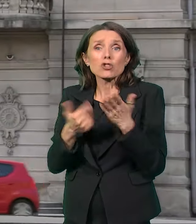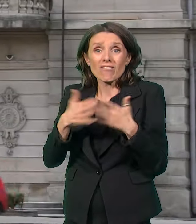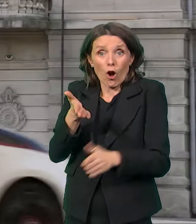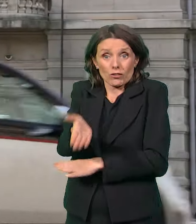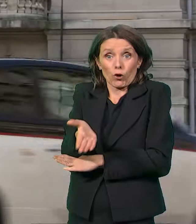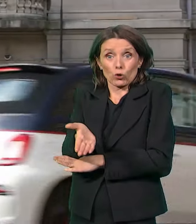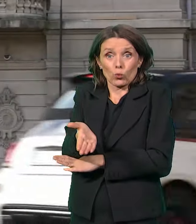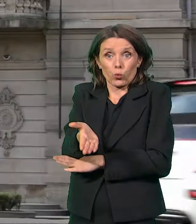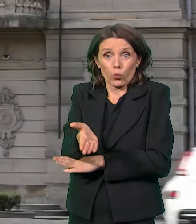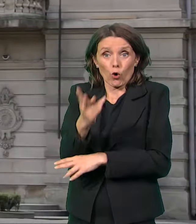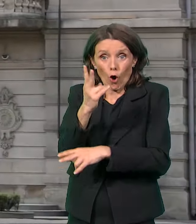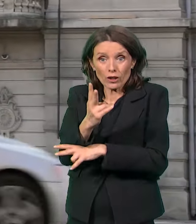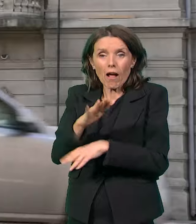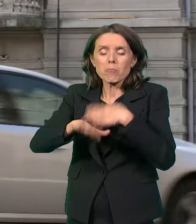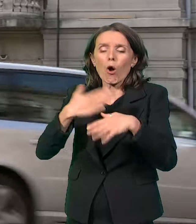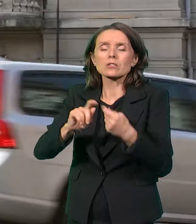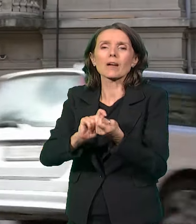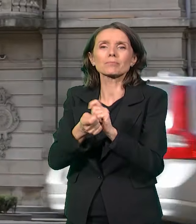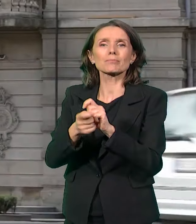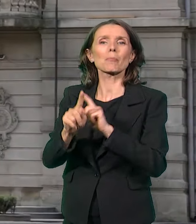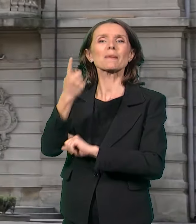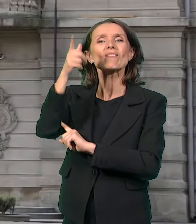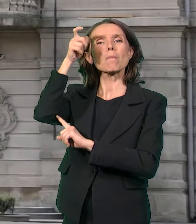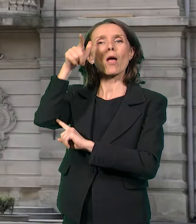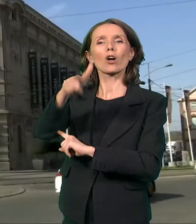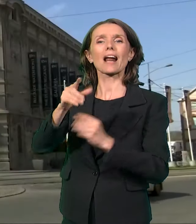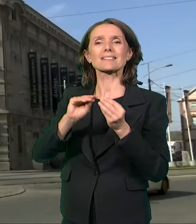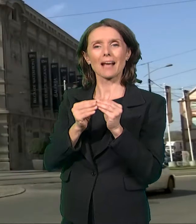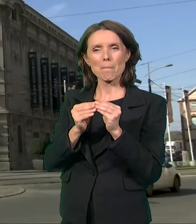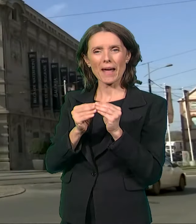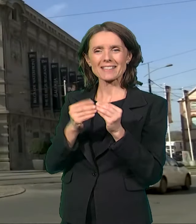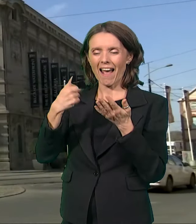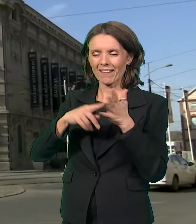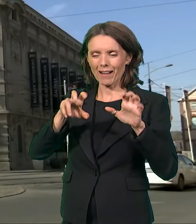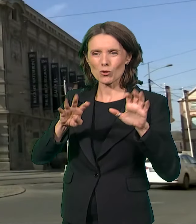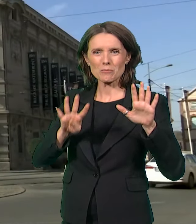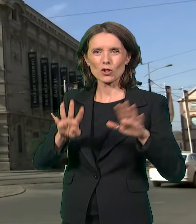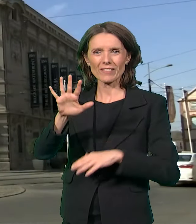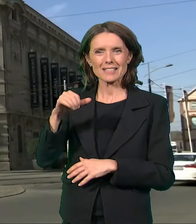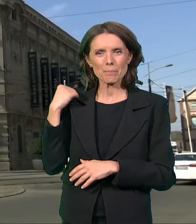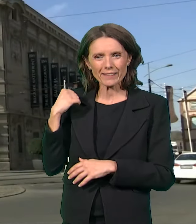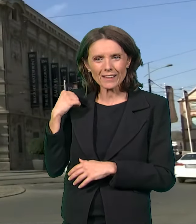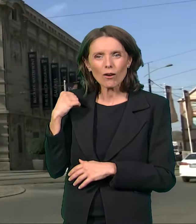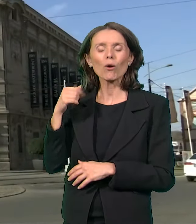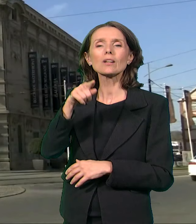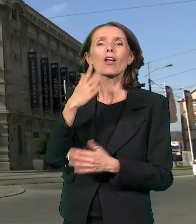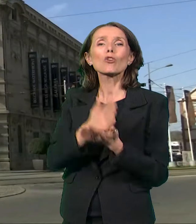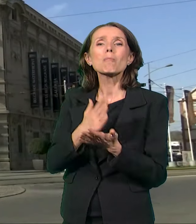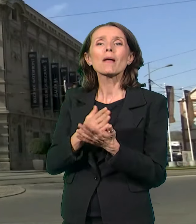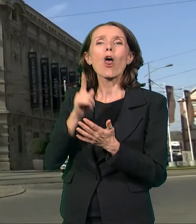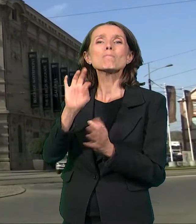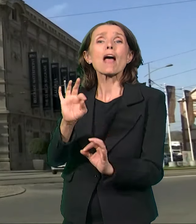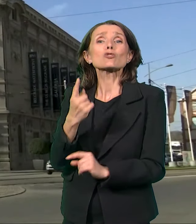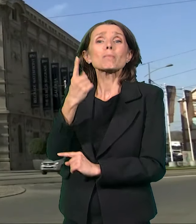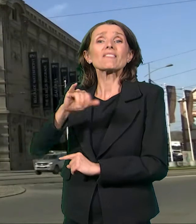prva beogradska berza. Bilo je to 1. januara, u naročito udašenoj svečanoj sali, na prvom spratu gostionice,